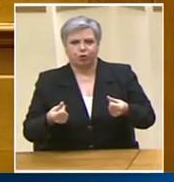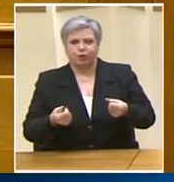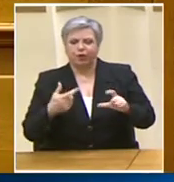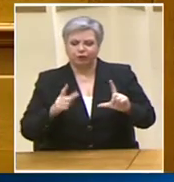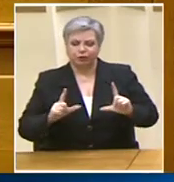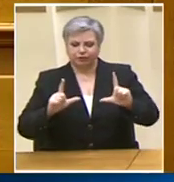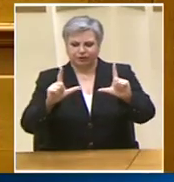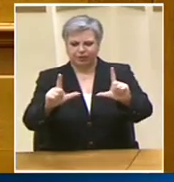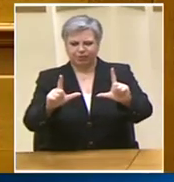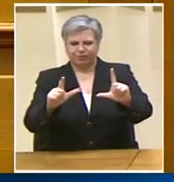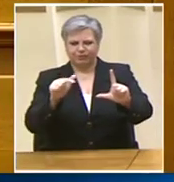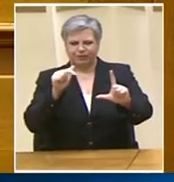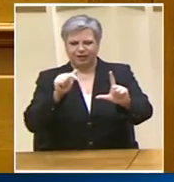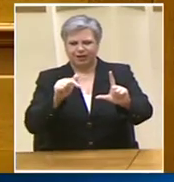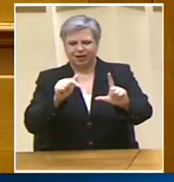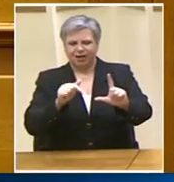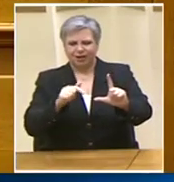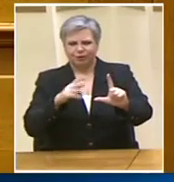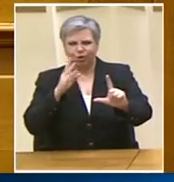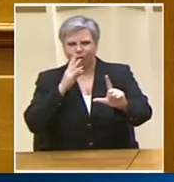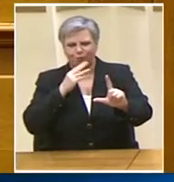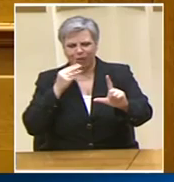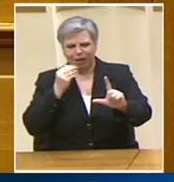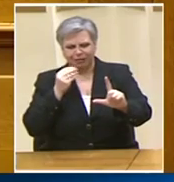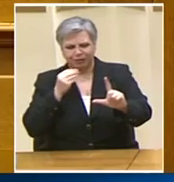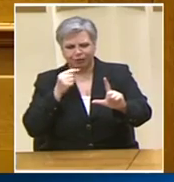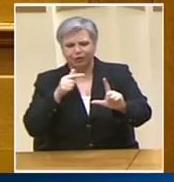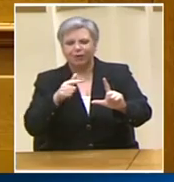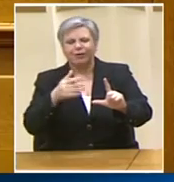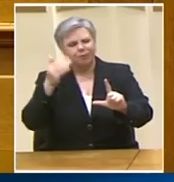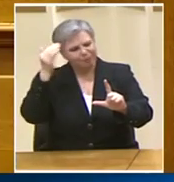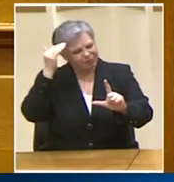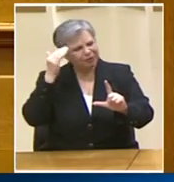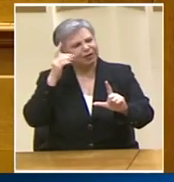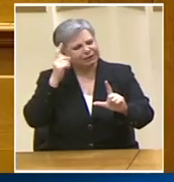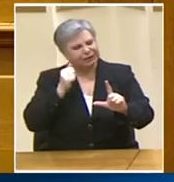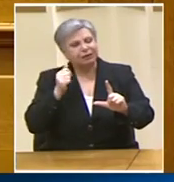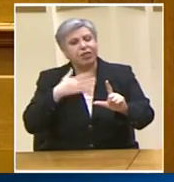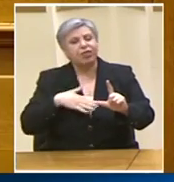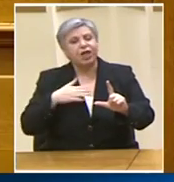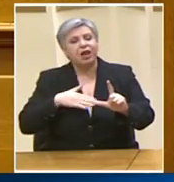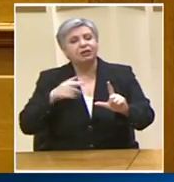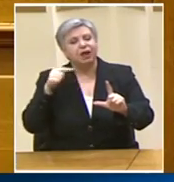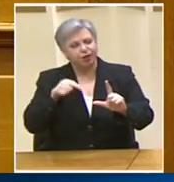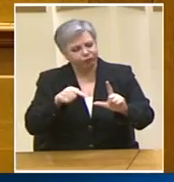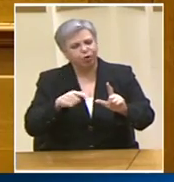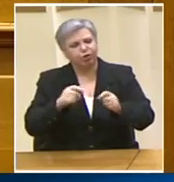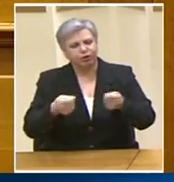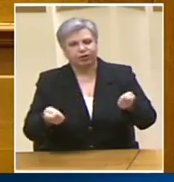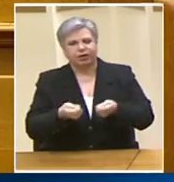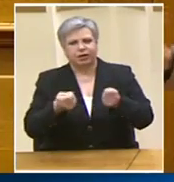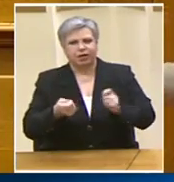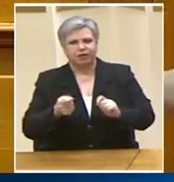αμφίβολη συνταγματικότητας που χωρίς αμφιβολία αντίκηται στο